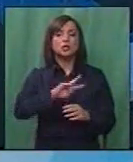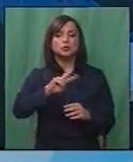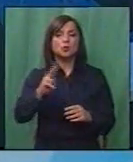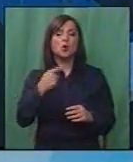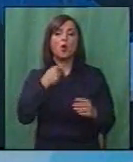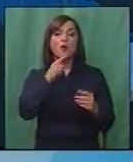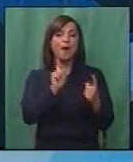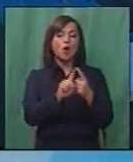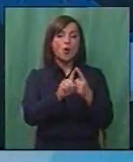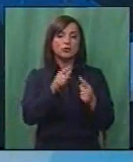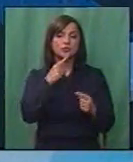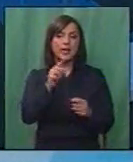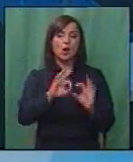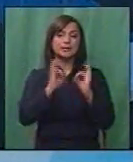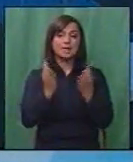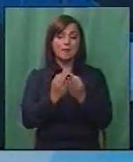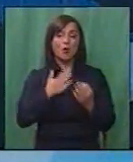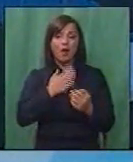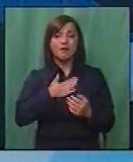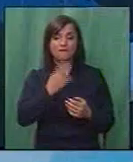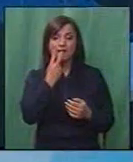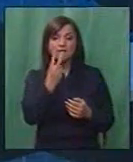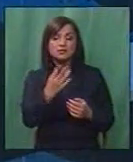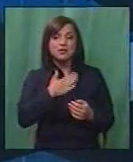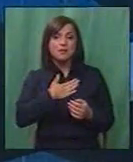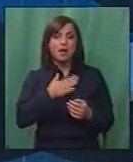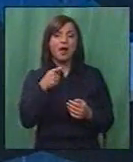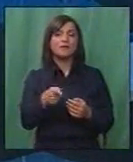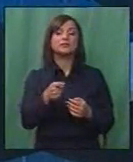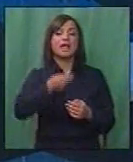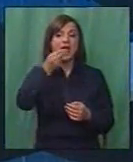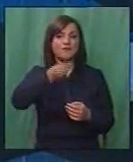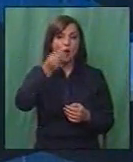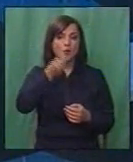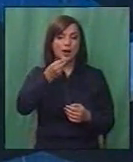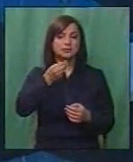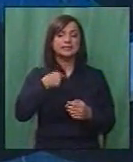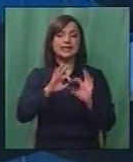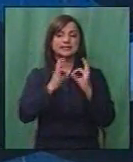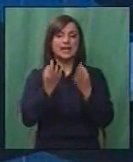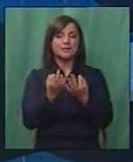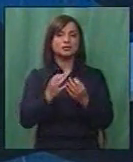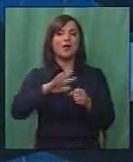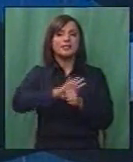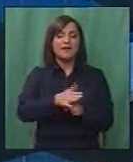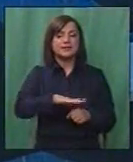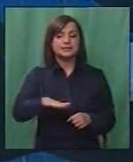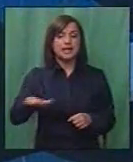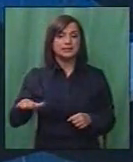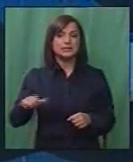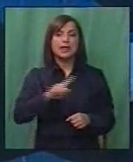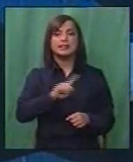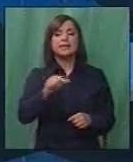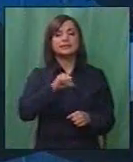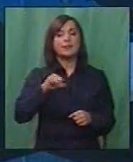било каков контакт има со некој семејство во кој што постои, во било која форма, информација за семејно населство, врз децата,